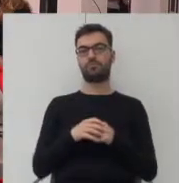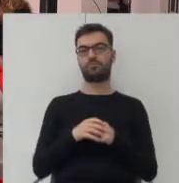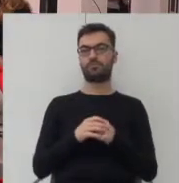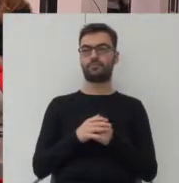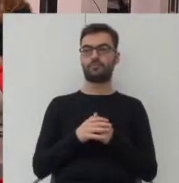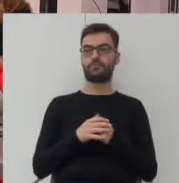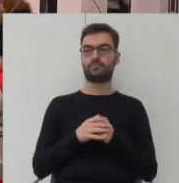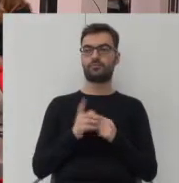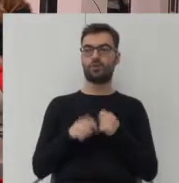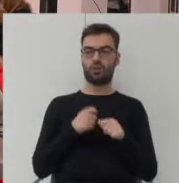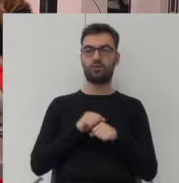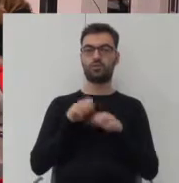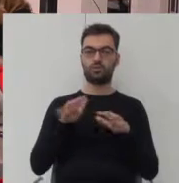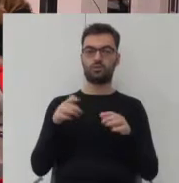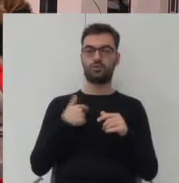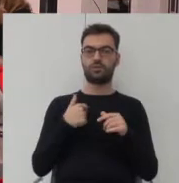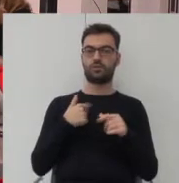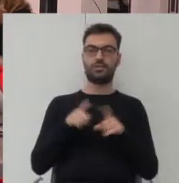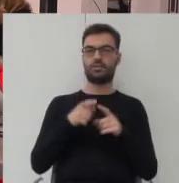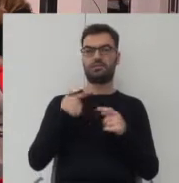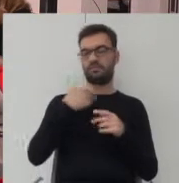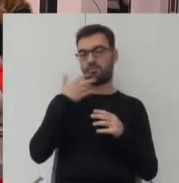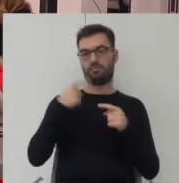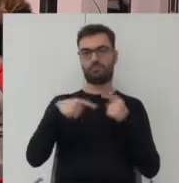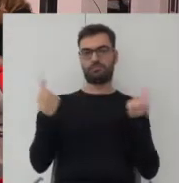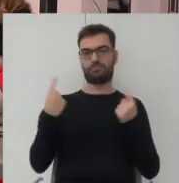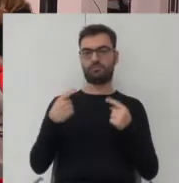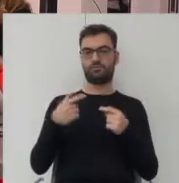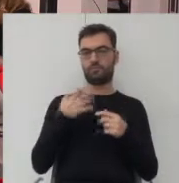Także rozwiązań widzimy dosyć dużo i ja też nie widzę takiej sprzeczności osobiście.